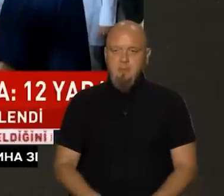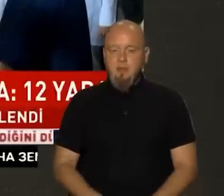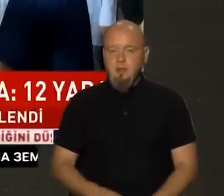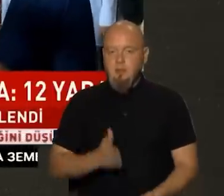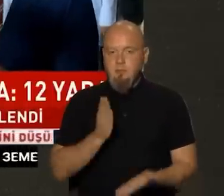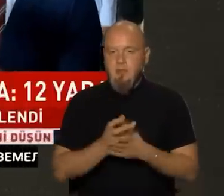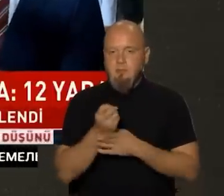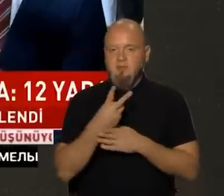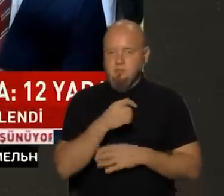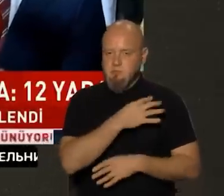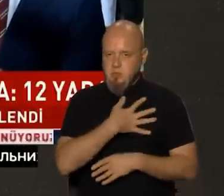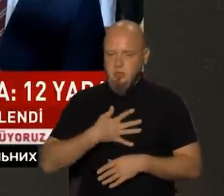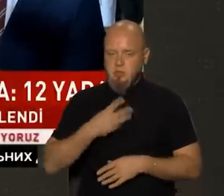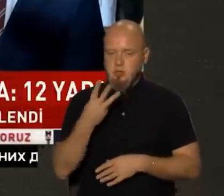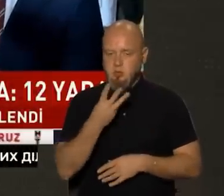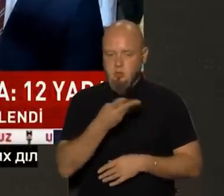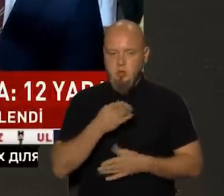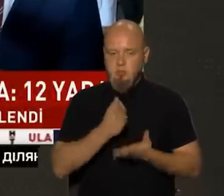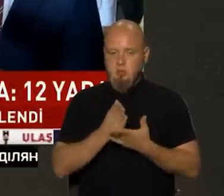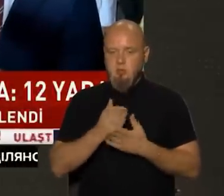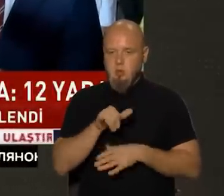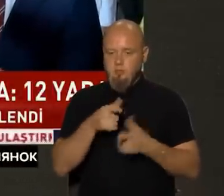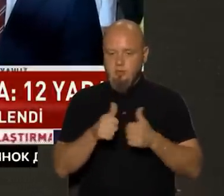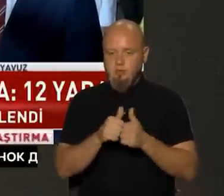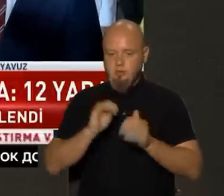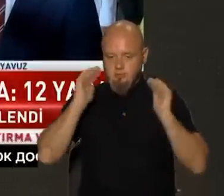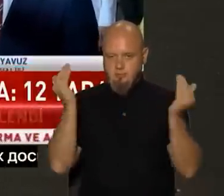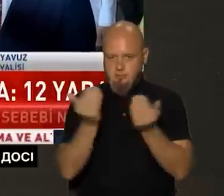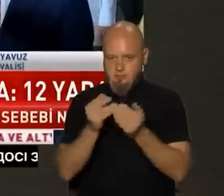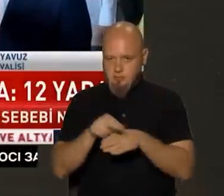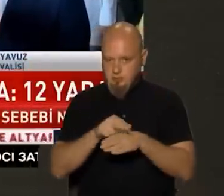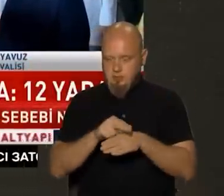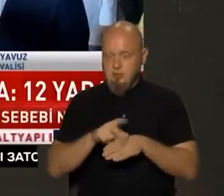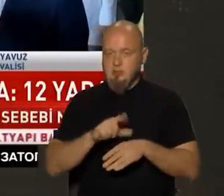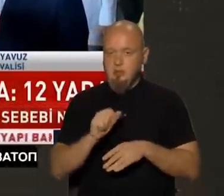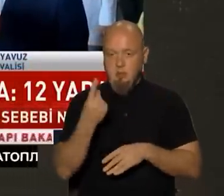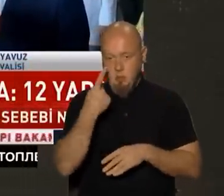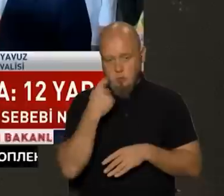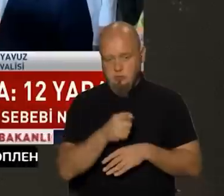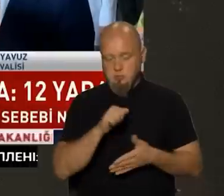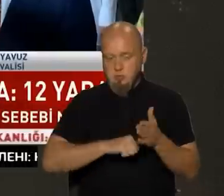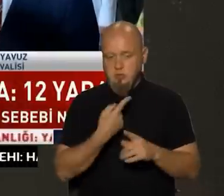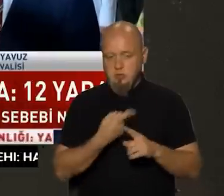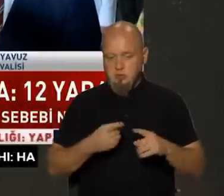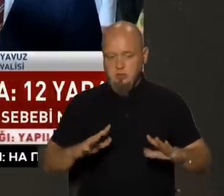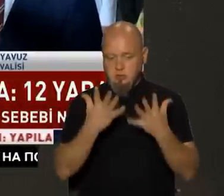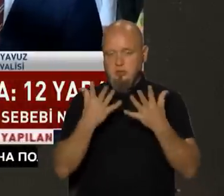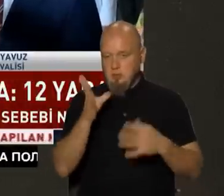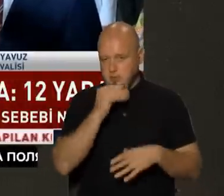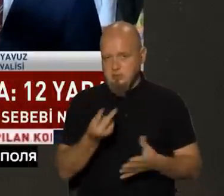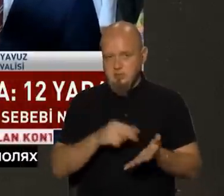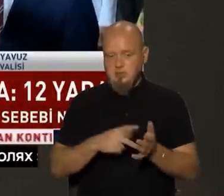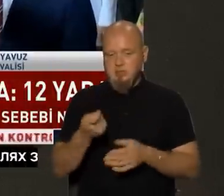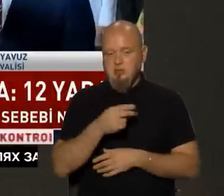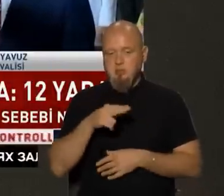Маємо 12 поранених, троє з них перебуває у відділенні інтенсивної терапії. За першою оцінкою, причиною інциденту міг стати